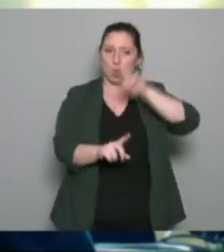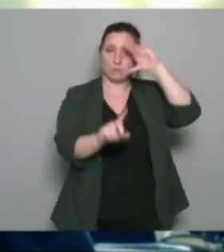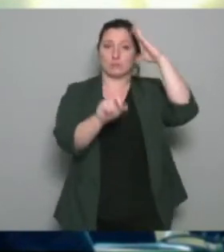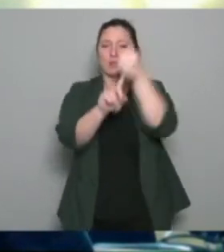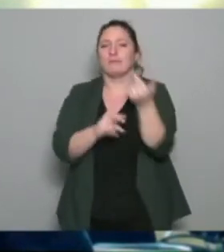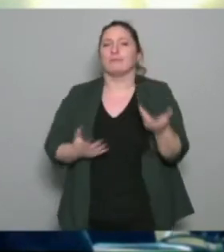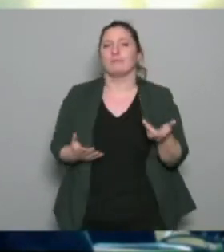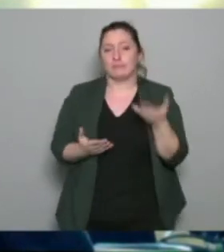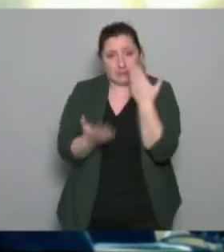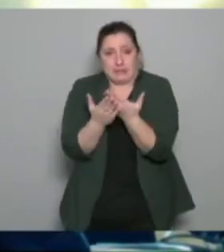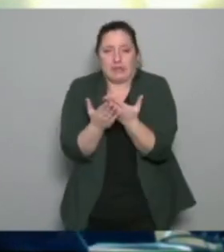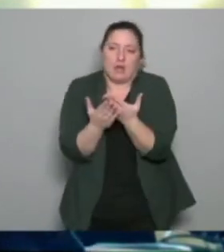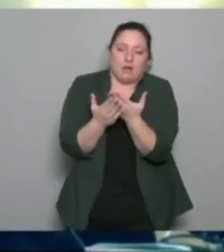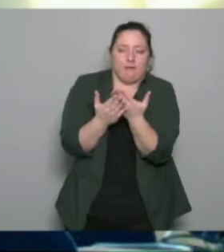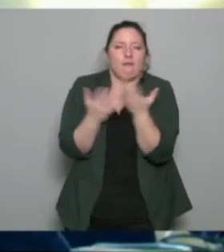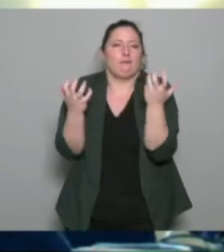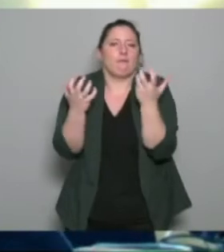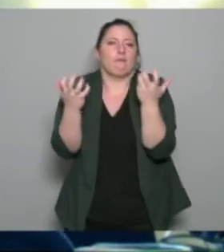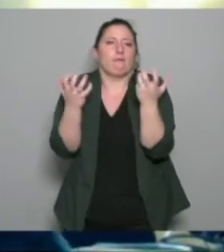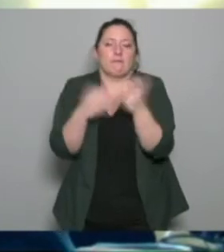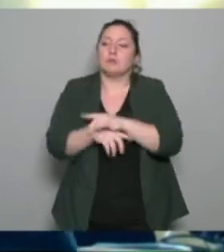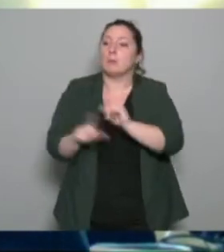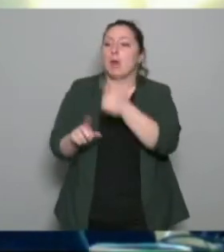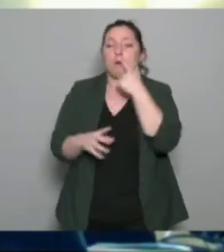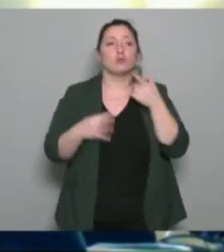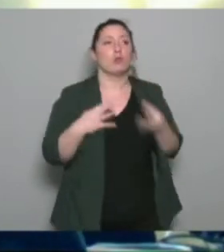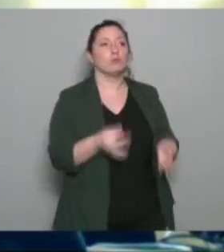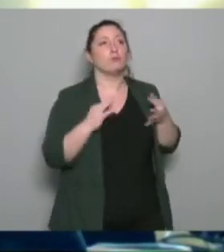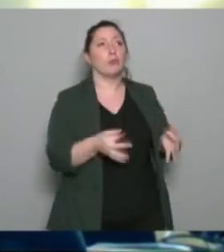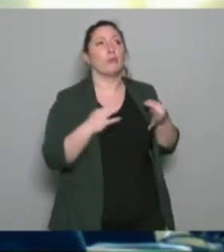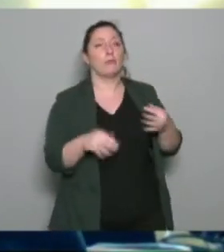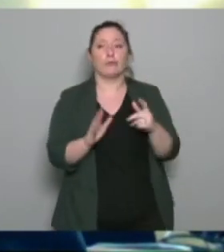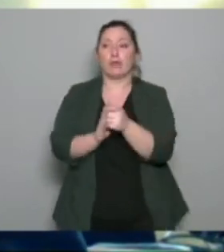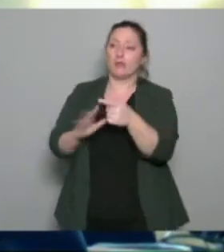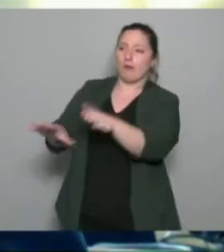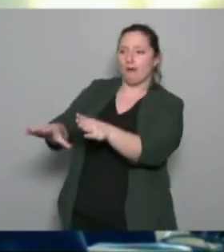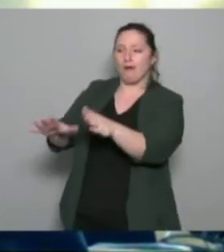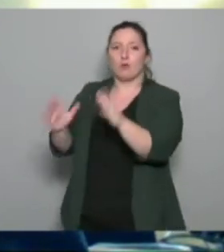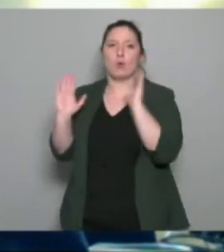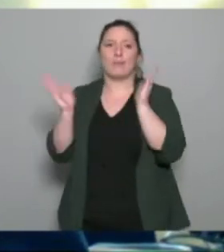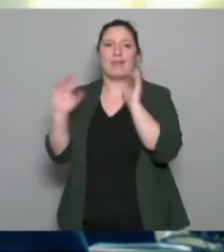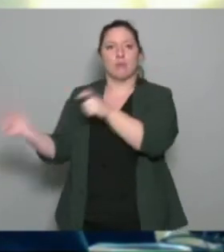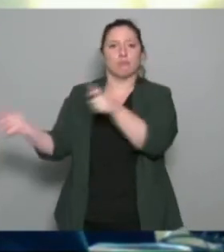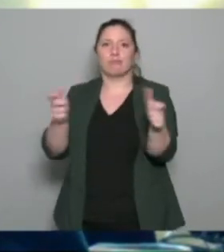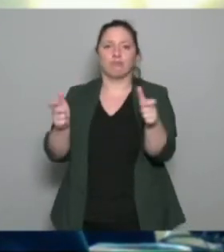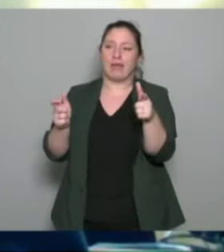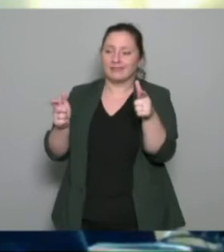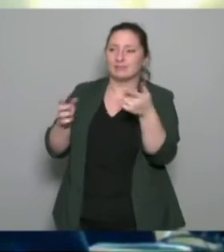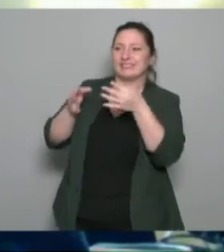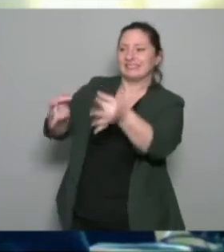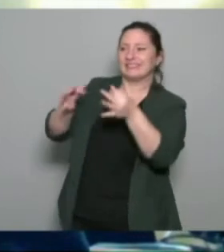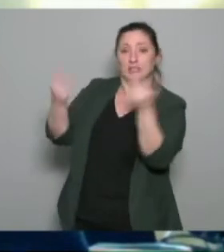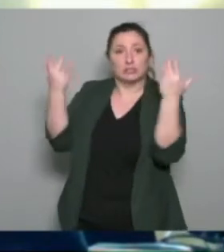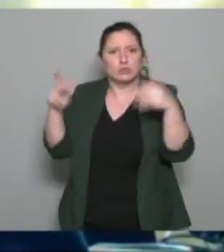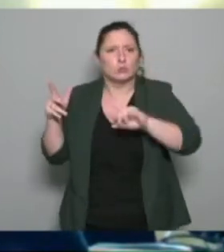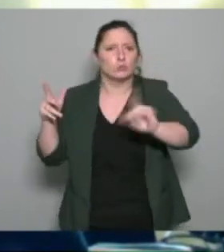c'est pas c'est juste c'est pas juste une sensibilisation au moment de l'hospitalisation c'est vraiment qu'il y du lien c'est pour ça qu s'attache à travailler avec les partenaires et